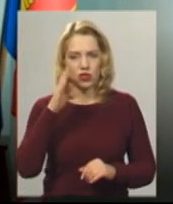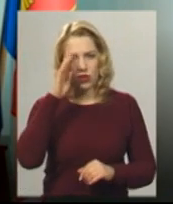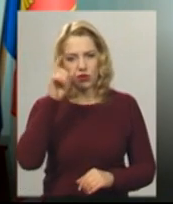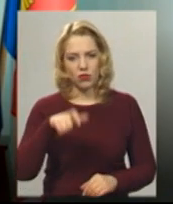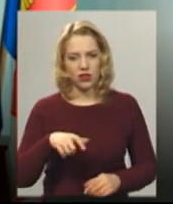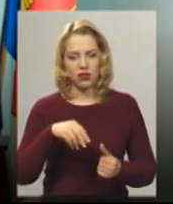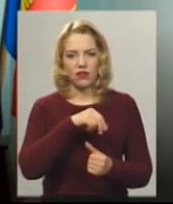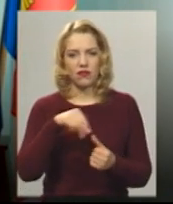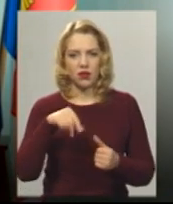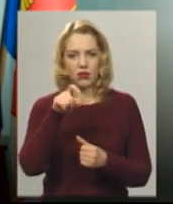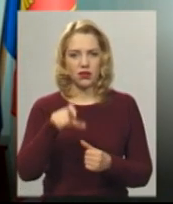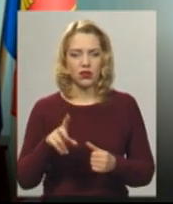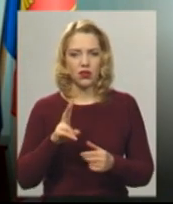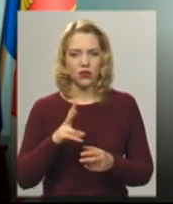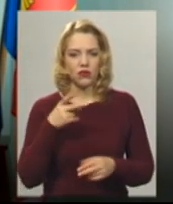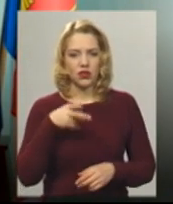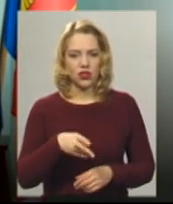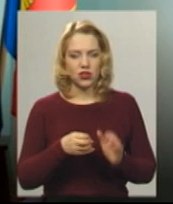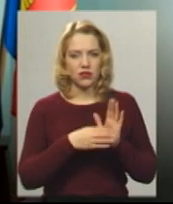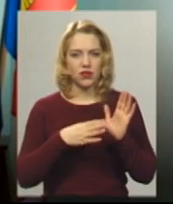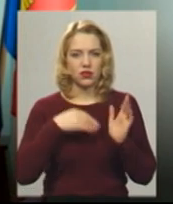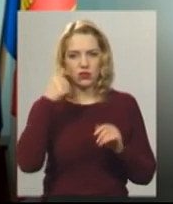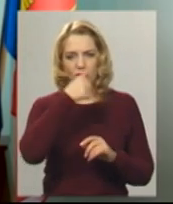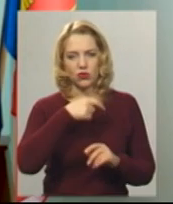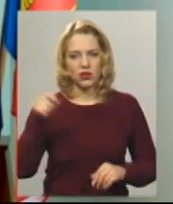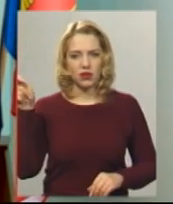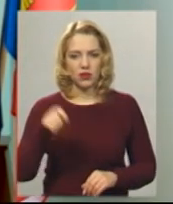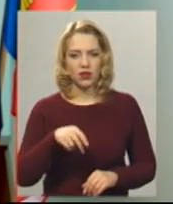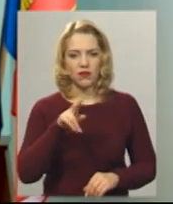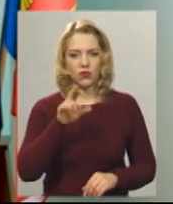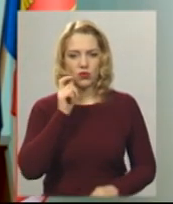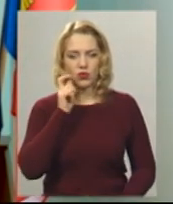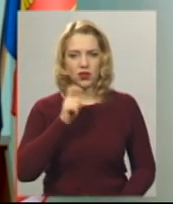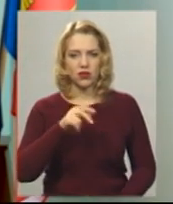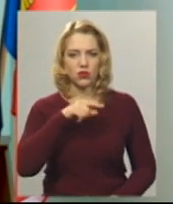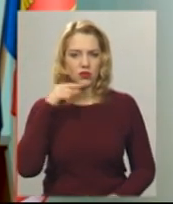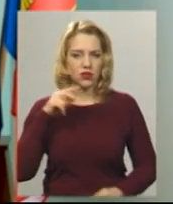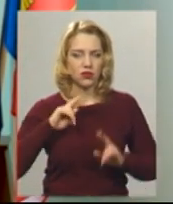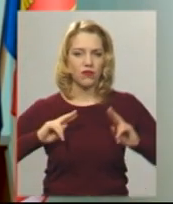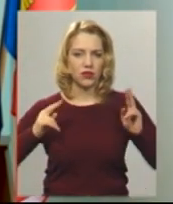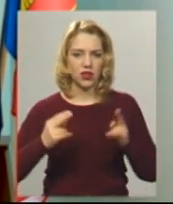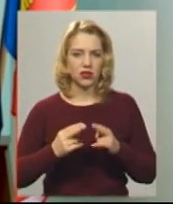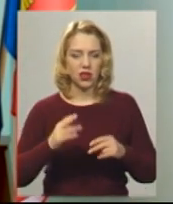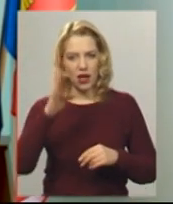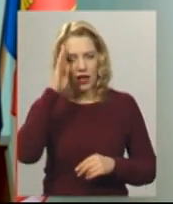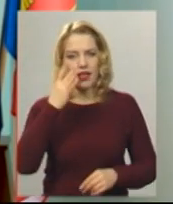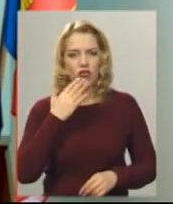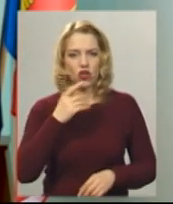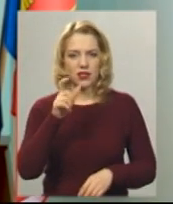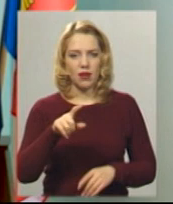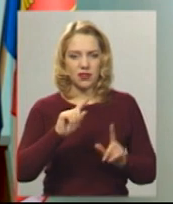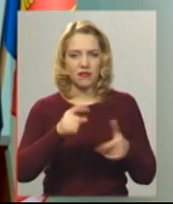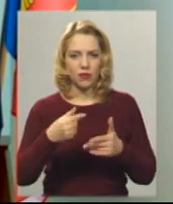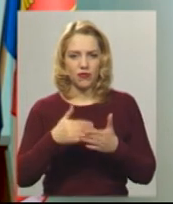Республіки Вірменія, який у 2019 році приїхав до України з Російської Федерації. Іноземець вимагав від